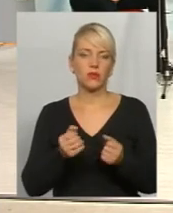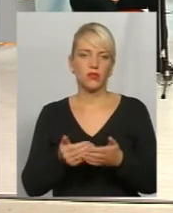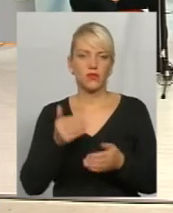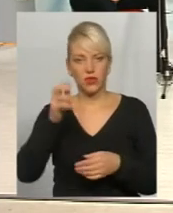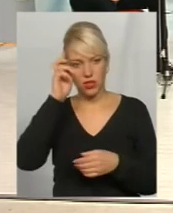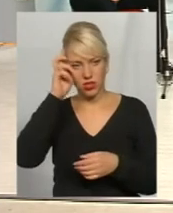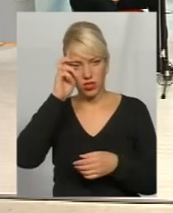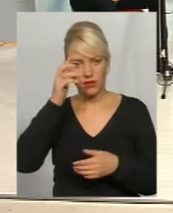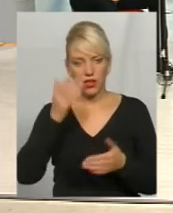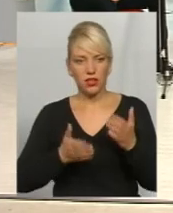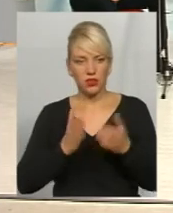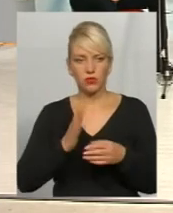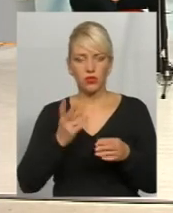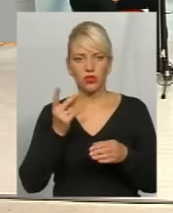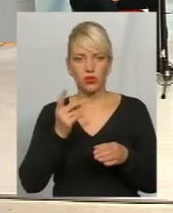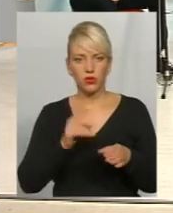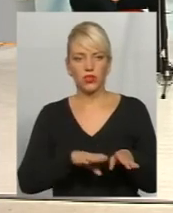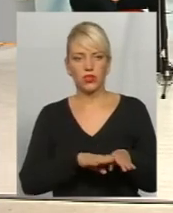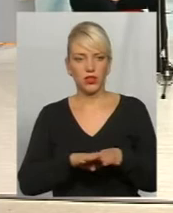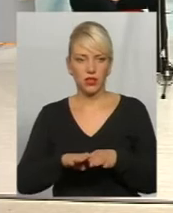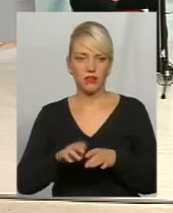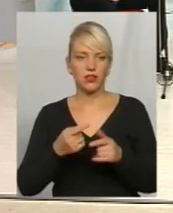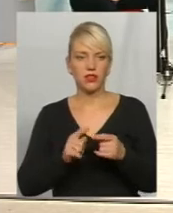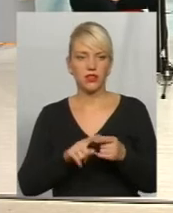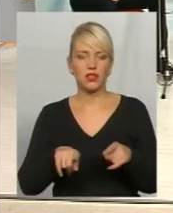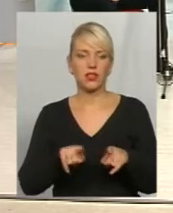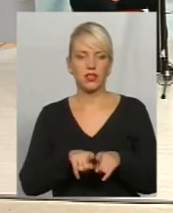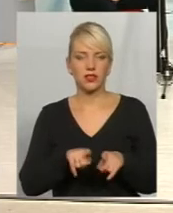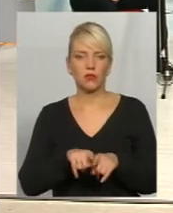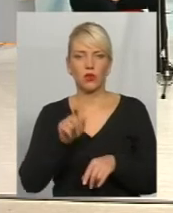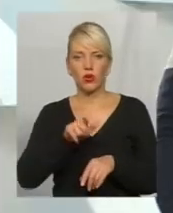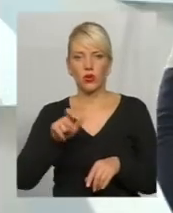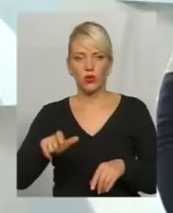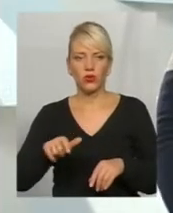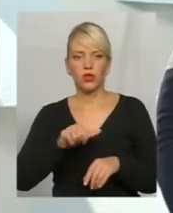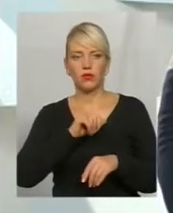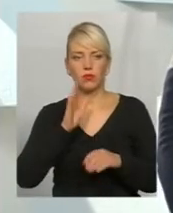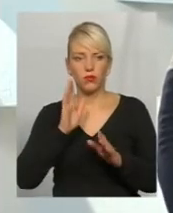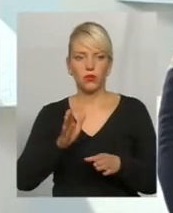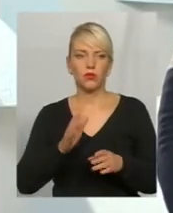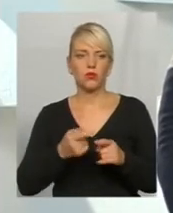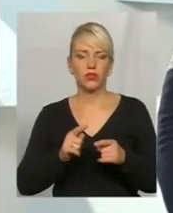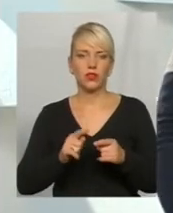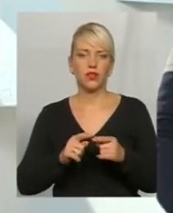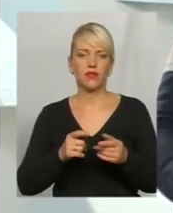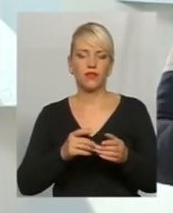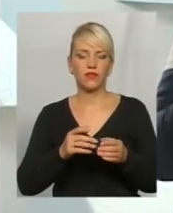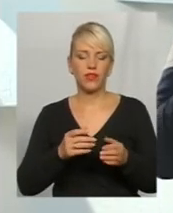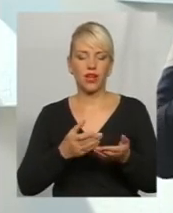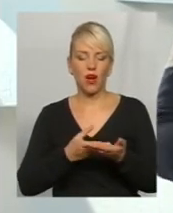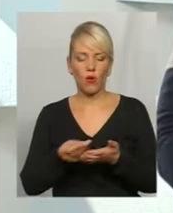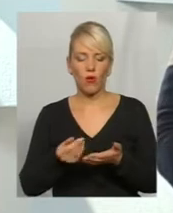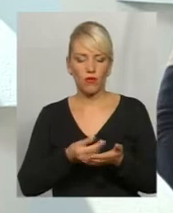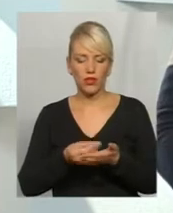Якщо буде другий рівень вже, так, це теж люди самі всерівно, в них будуть вироковувати заробітної платні. А